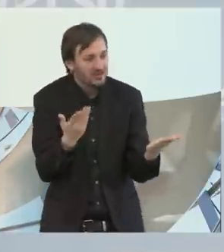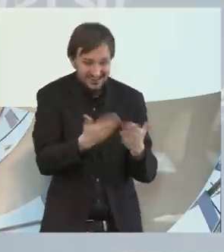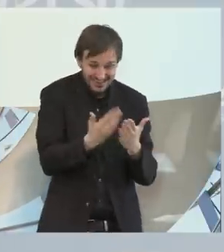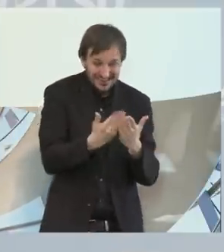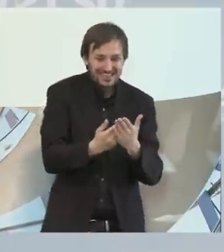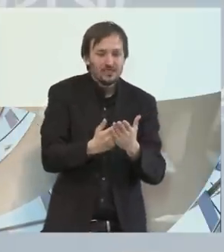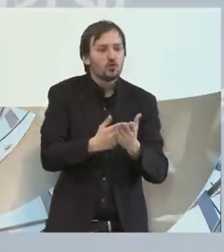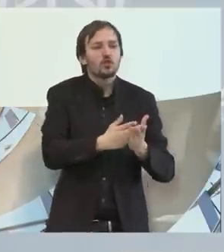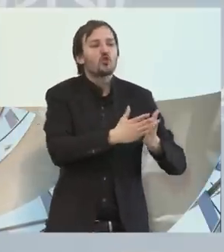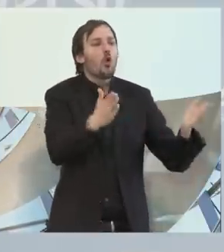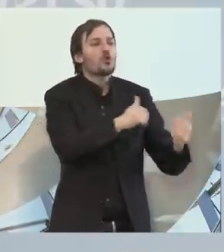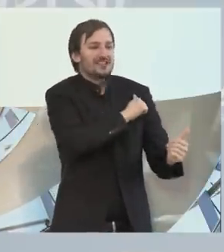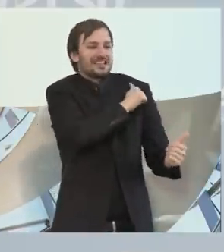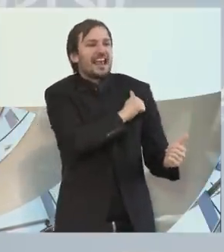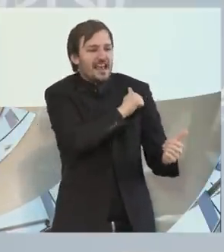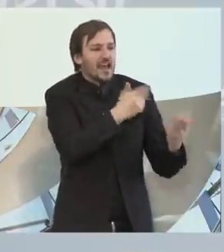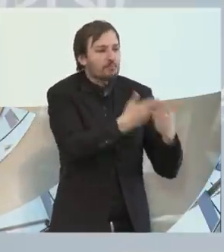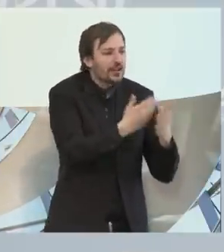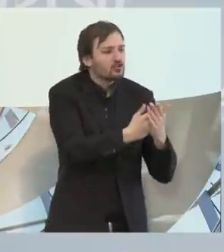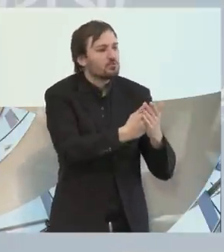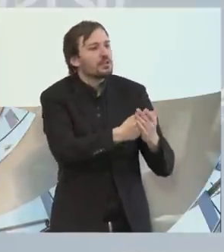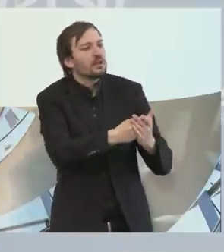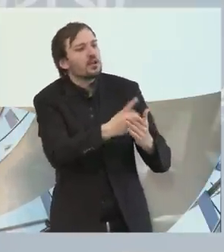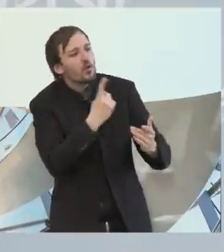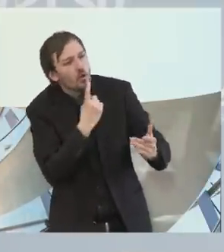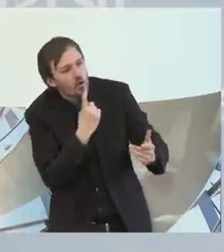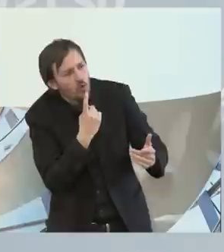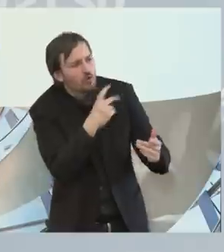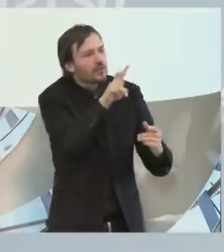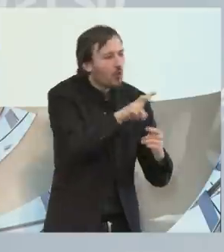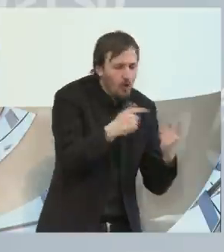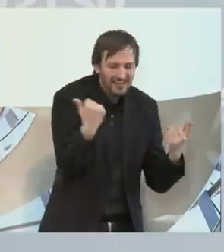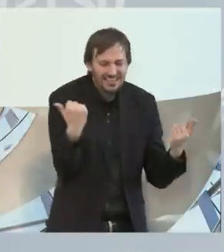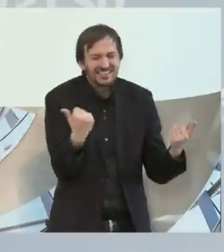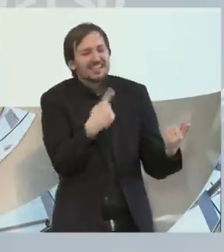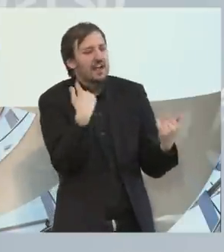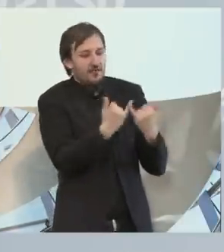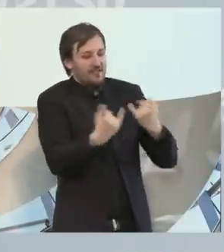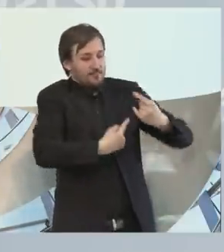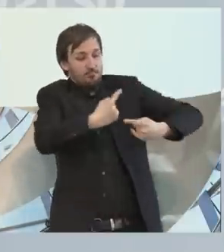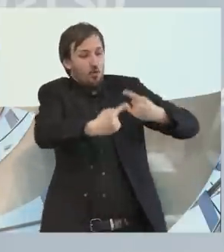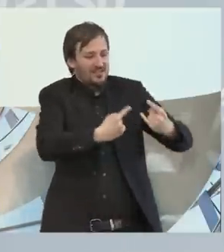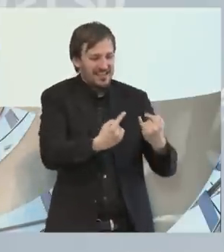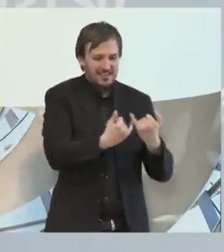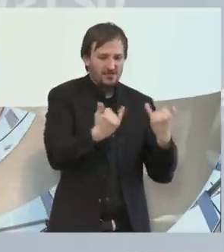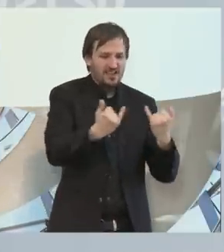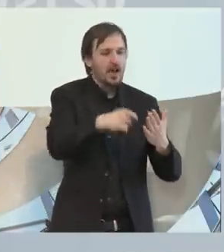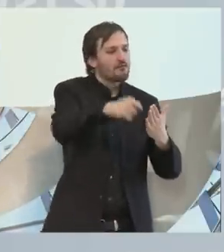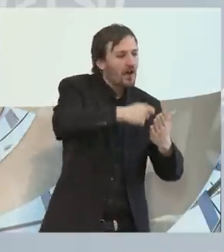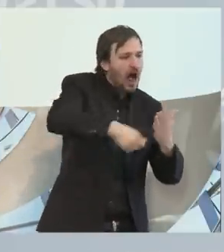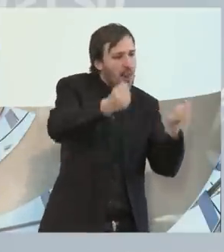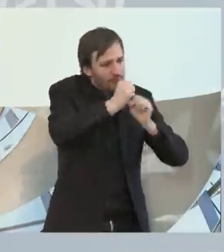großen Träger auch bereit sind und Prozesse entwickeln, um Inklusion, um Wahlfreiheit, um